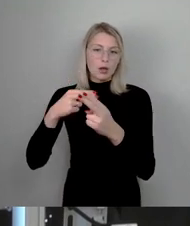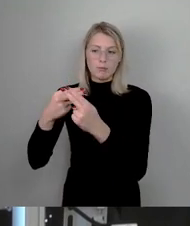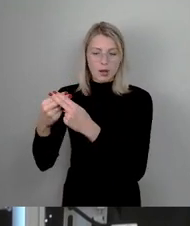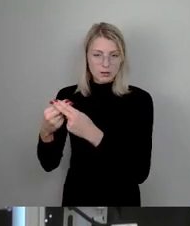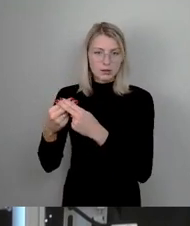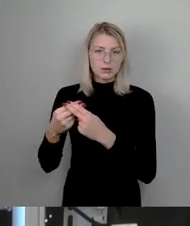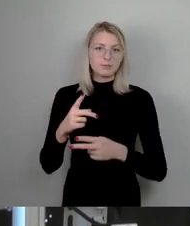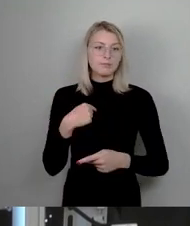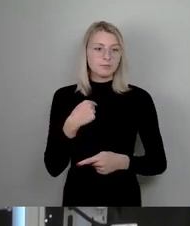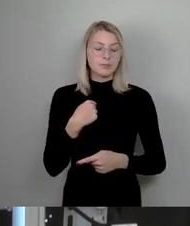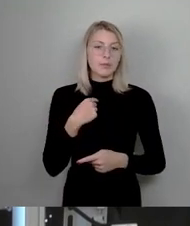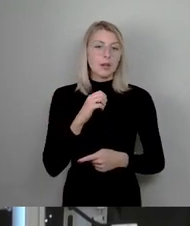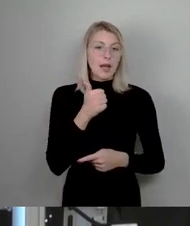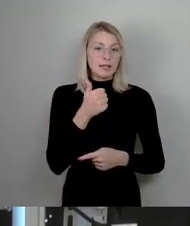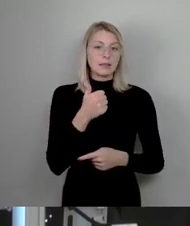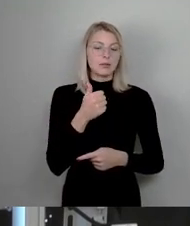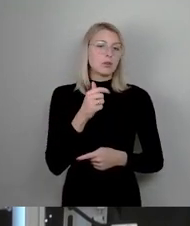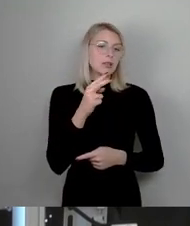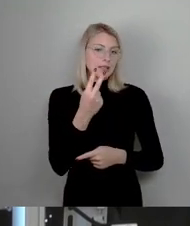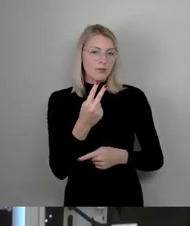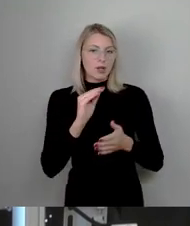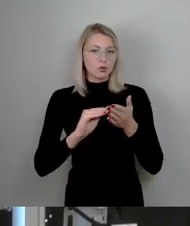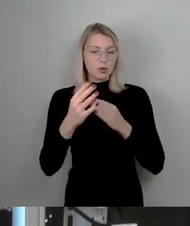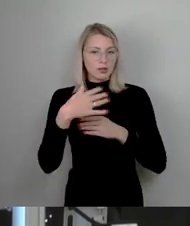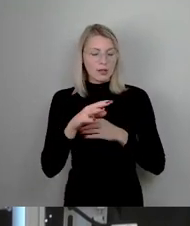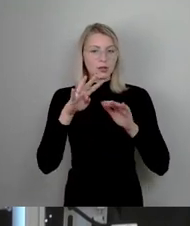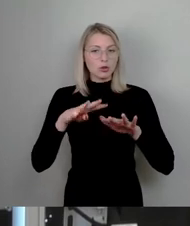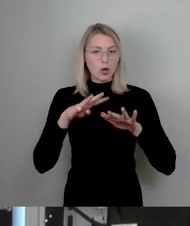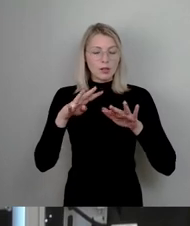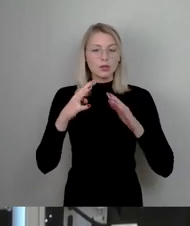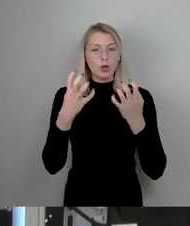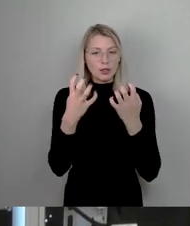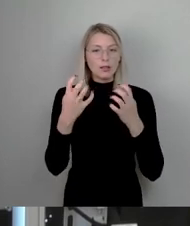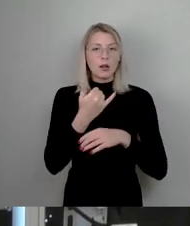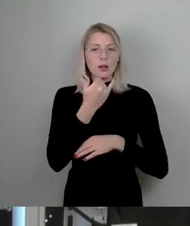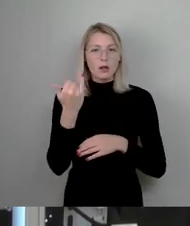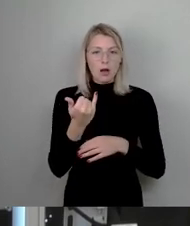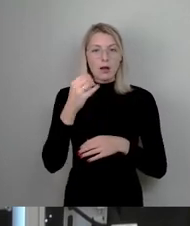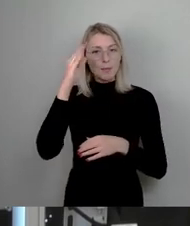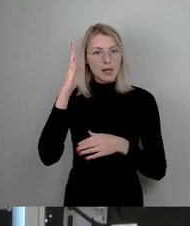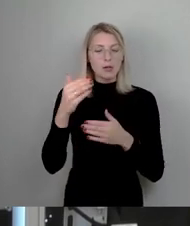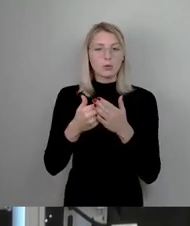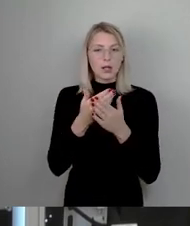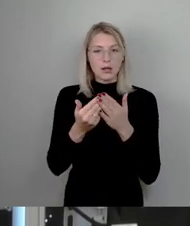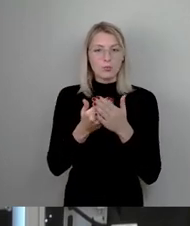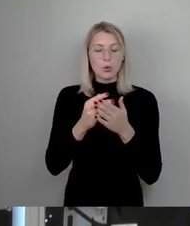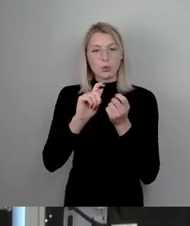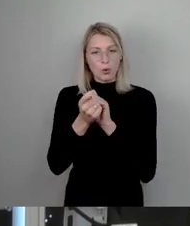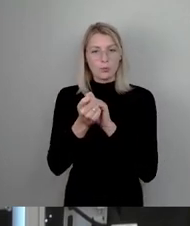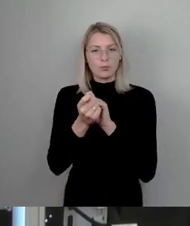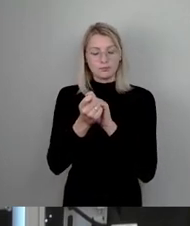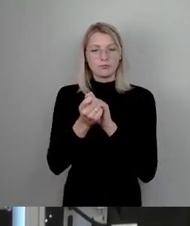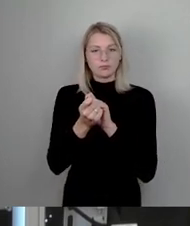Schulen, die in den 90er Jahren Bildungszuhause für Spätaussiedler waren. Daraus entstand